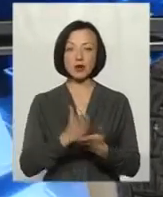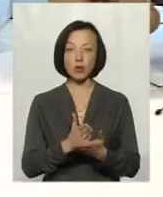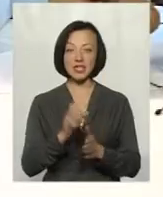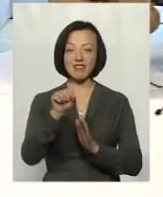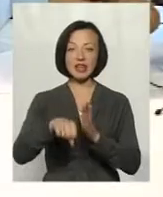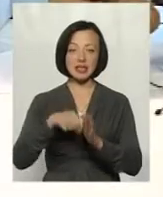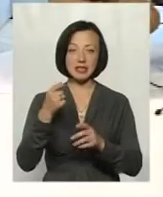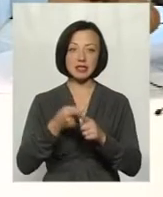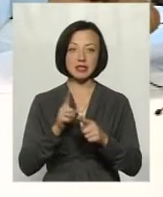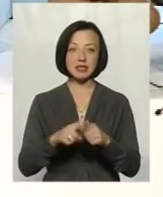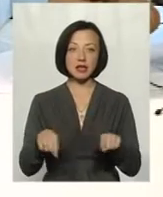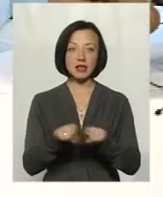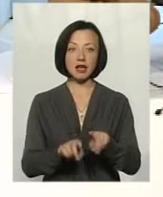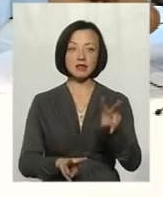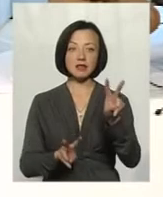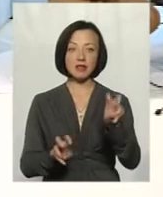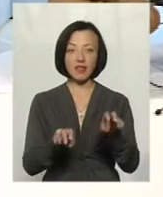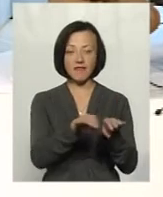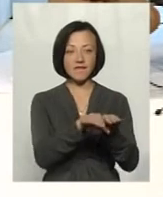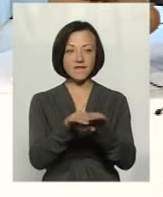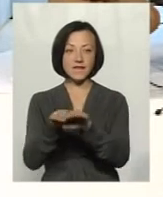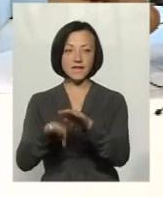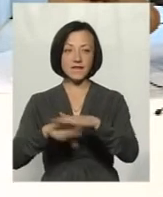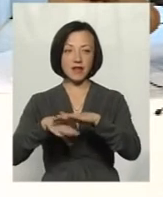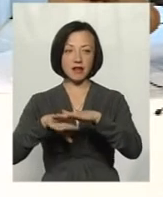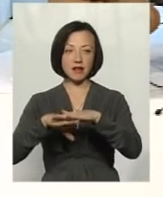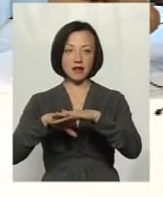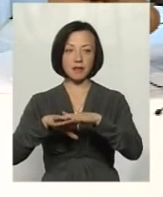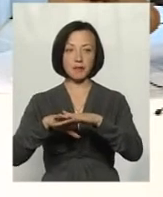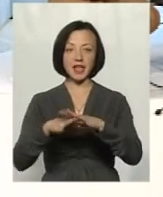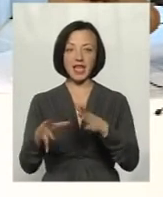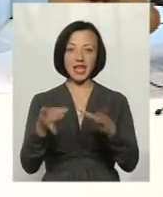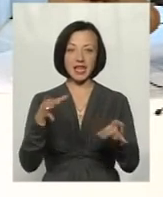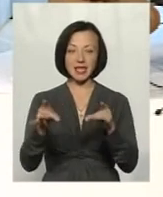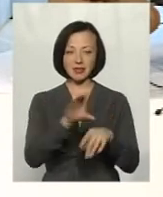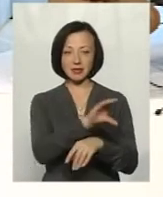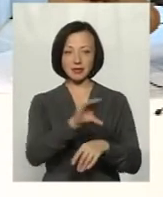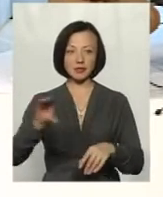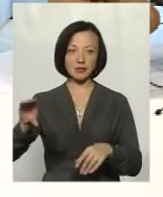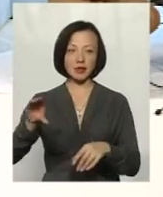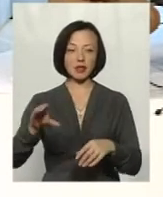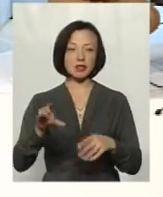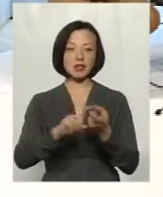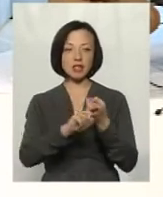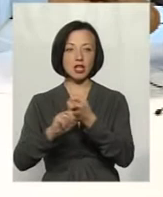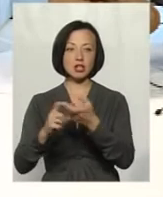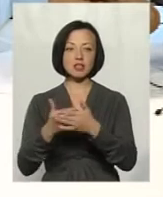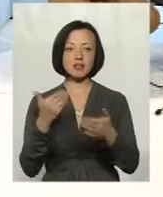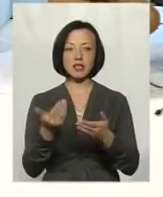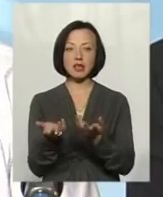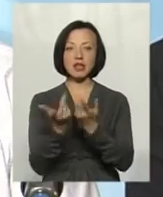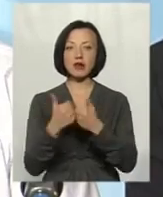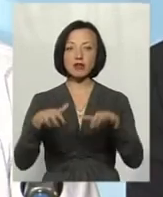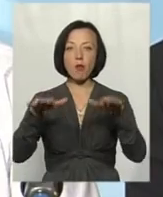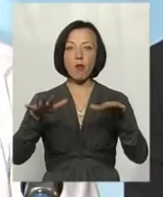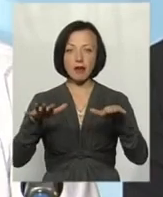криницях, це так звана верховодка, верхня вода, яка знаходиться в глинистих лінзах і повністю залежить від тої кількості